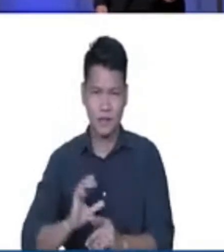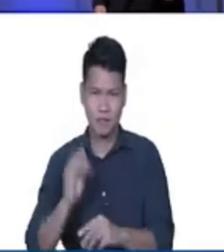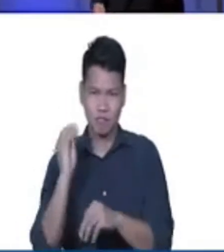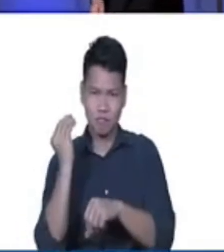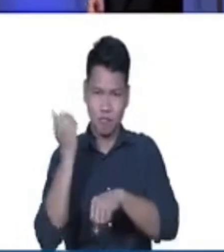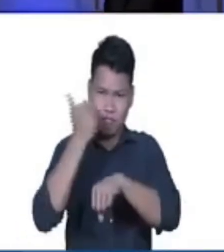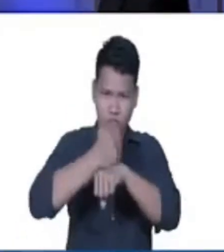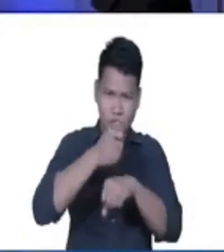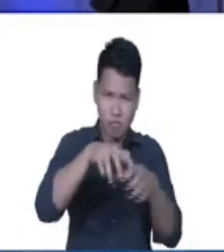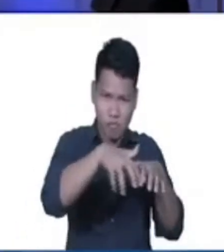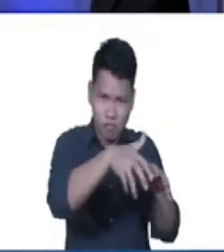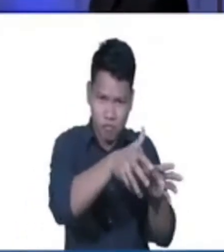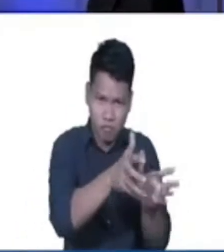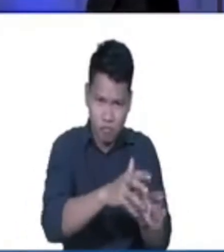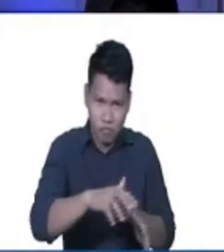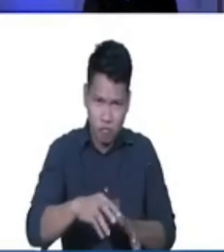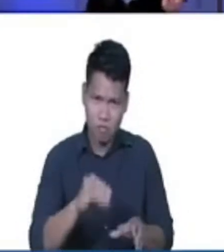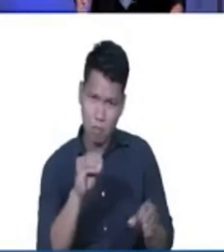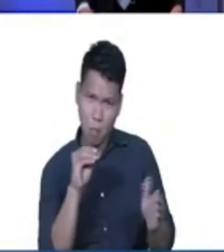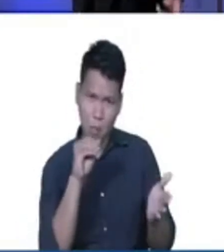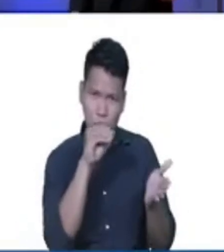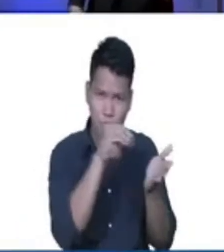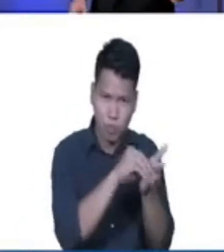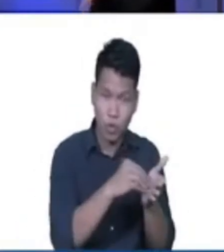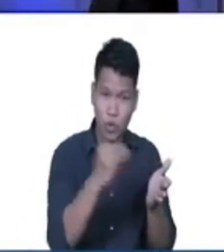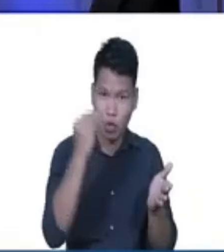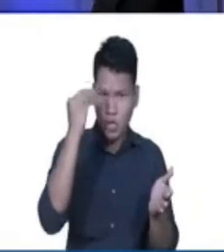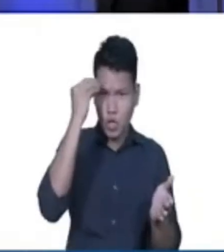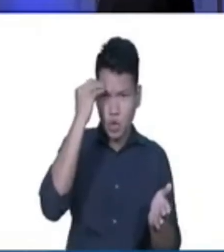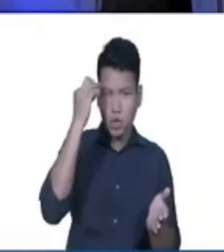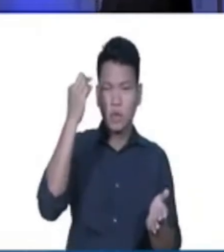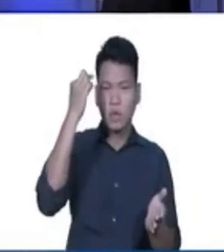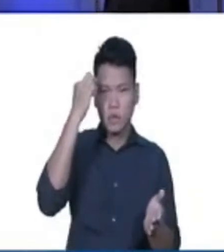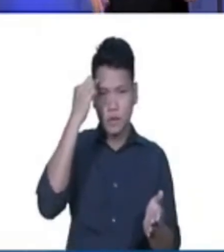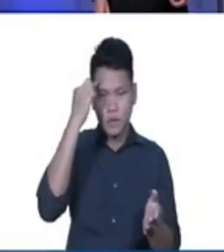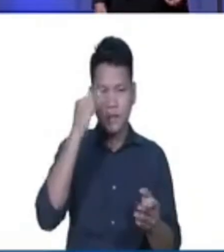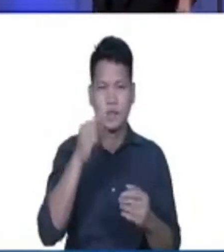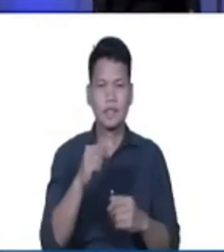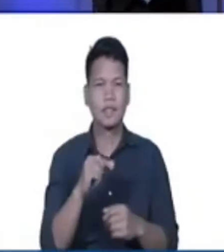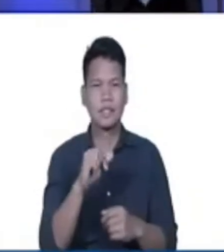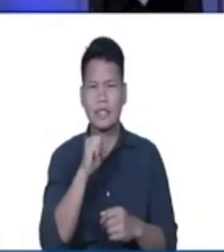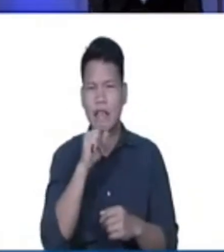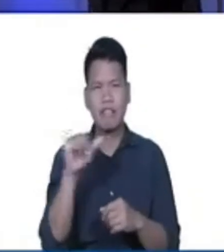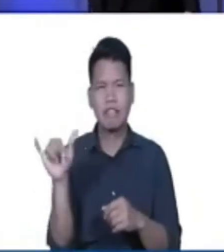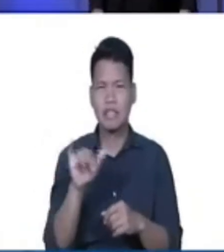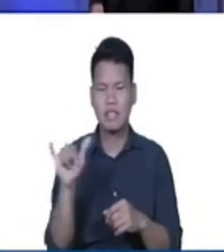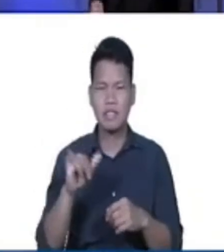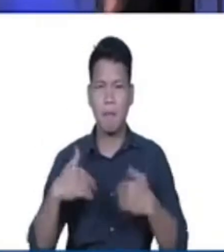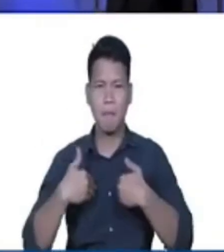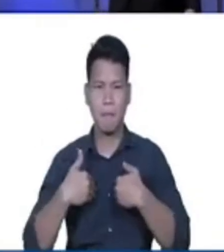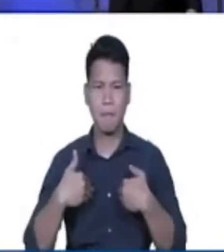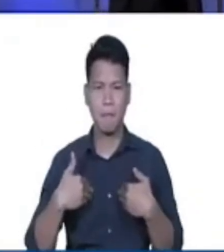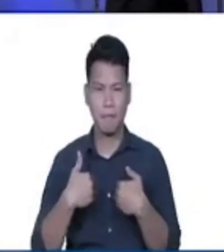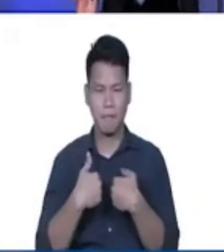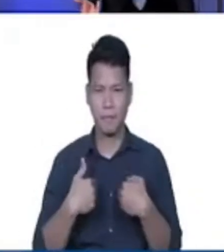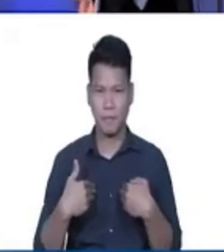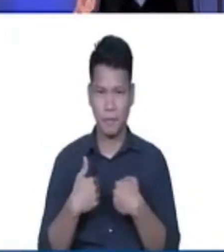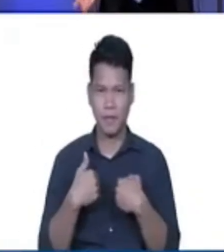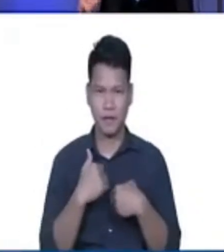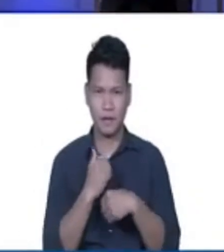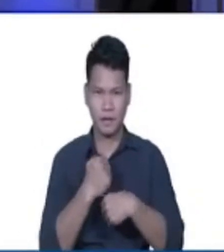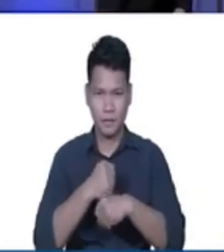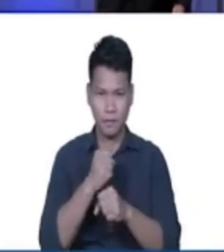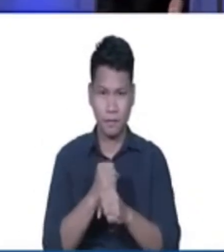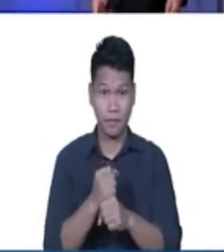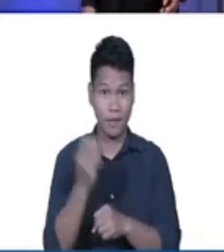atin. Kakaiba po ang paggawa ng Diyos sa tao. Hindi po katulad sa mga hayop na kanyang ginawa. Na kanyang linalang.